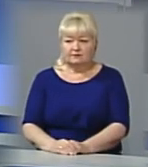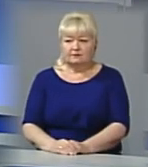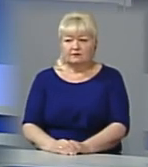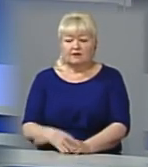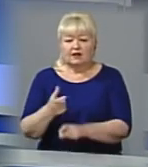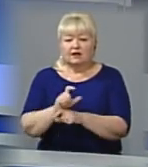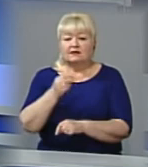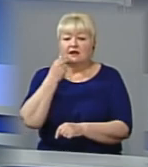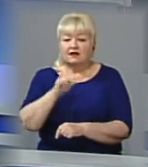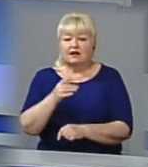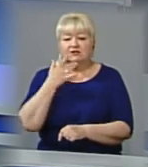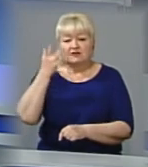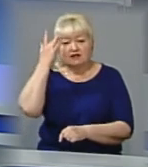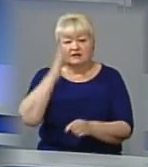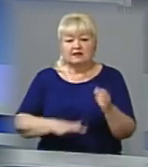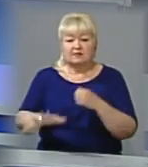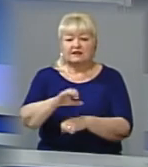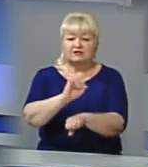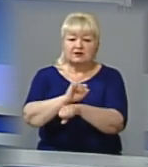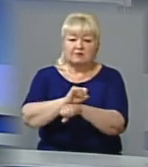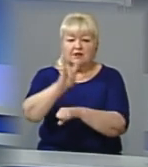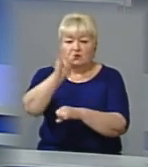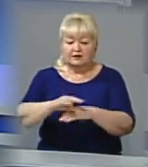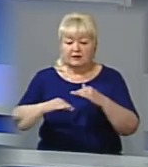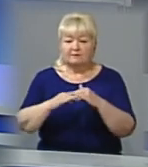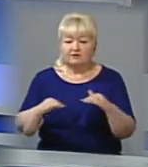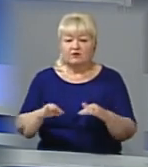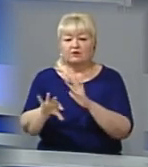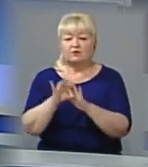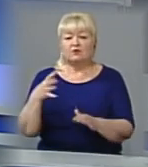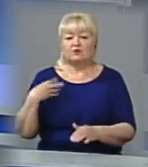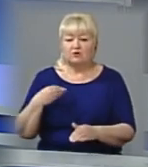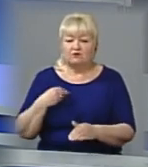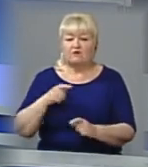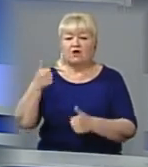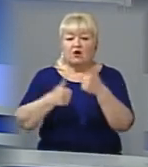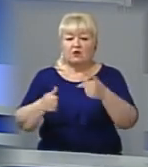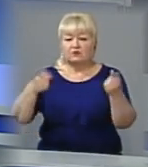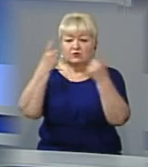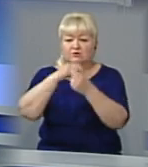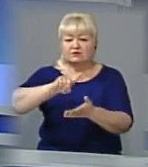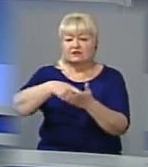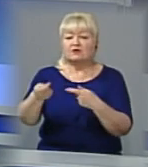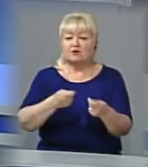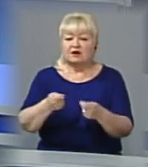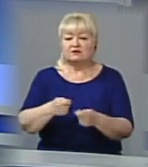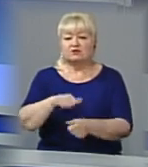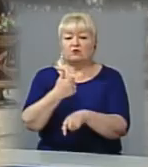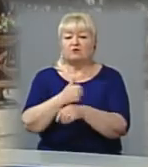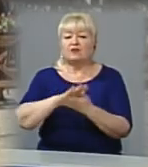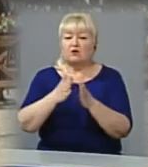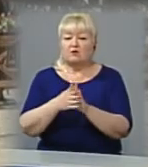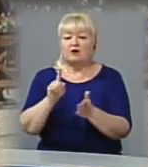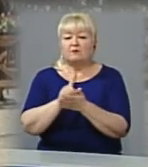Найкращий літній майданчик, балкон і підвіконня оберуть у Львові. Конкурс оголосили у ратуші. Головна умова – вони мають бути прикрашені